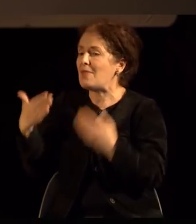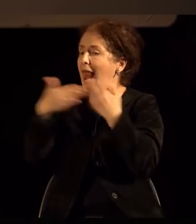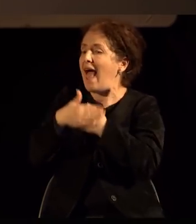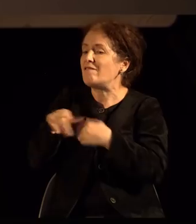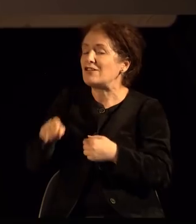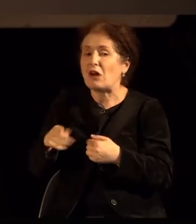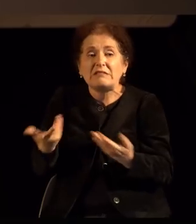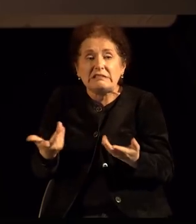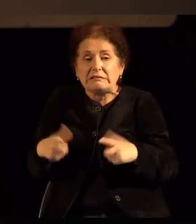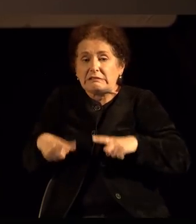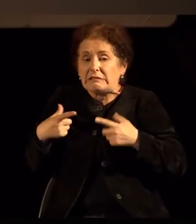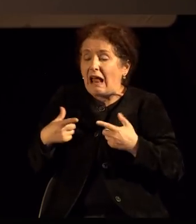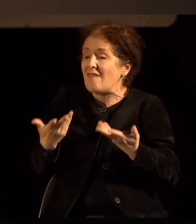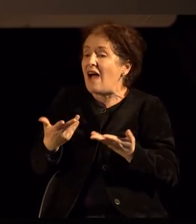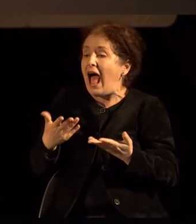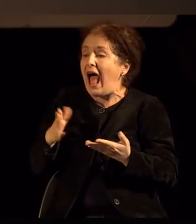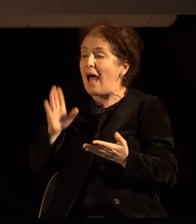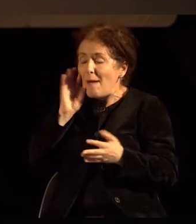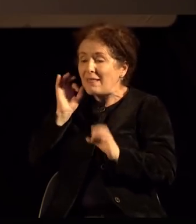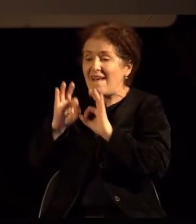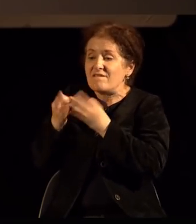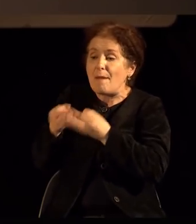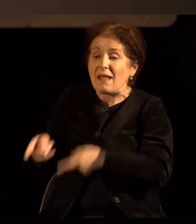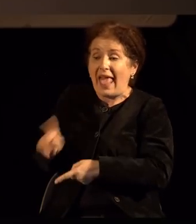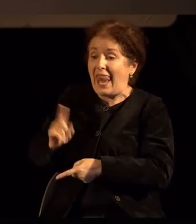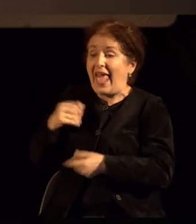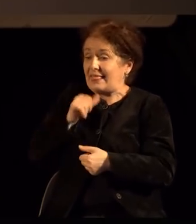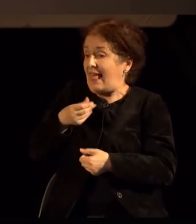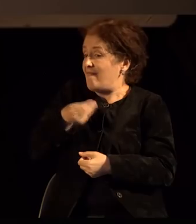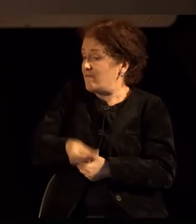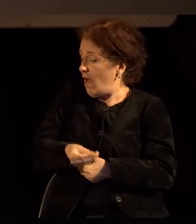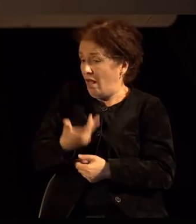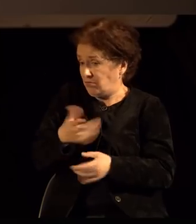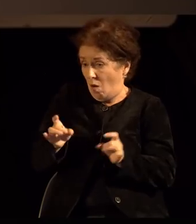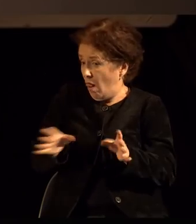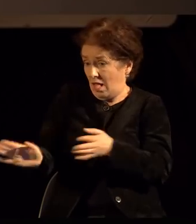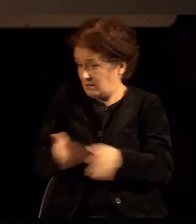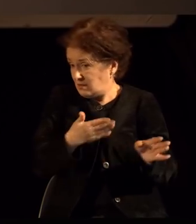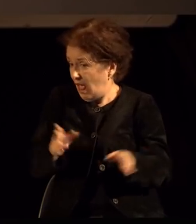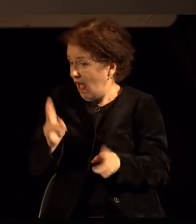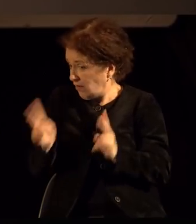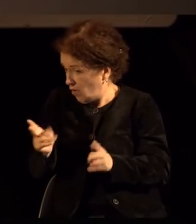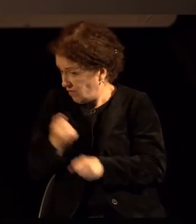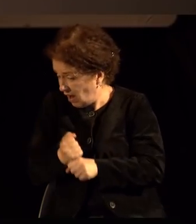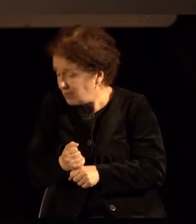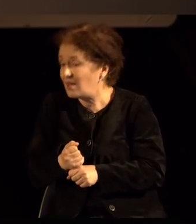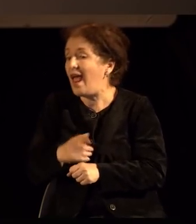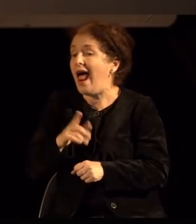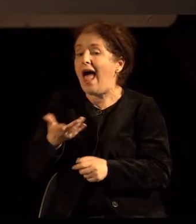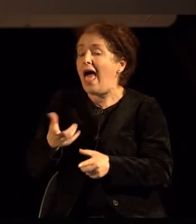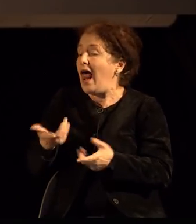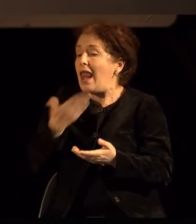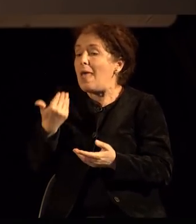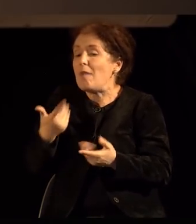обстојат во нивните патриархални средини, односно, да можат да наследуваат имот, да можат да работат што